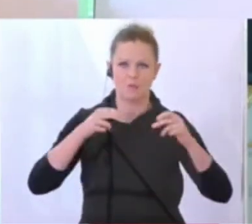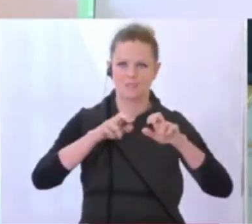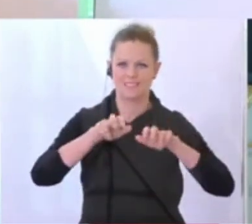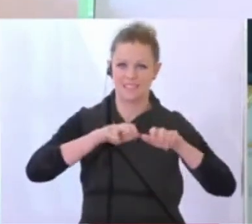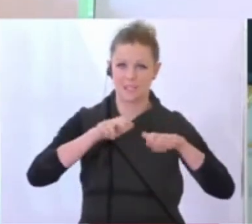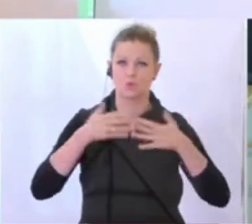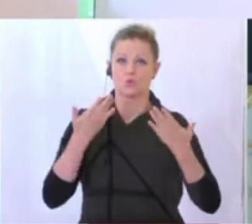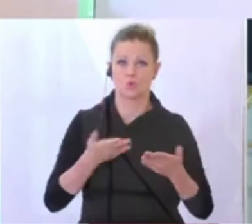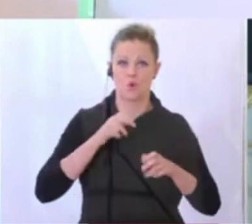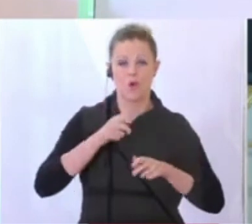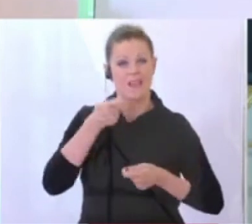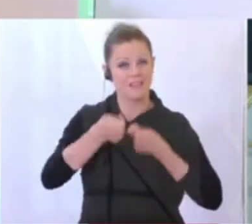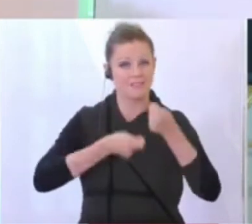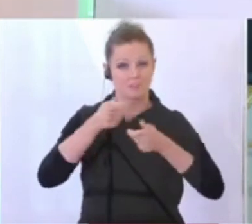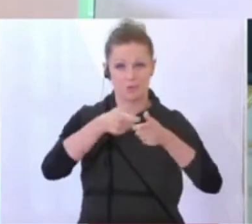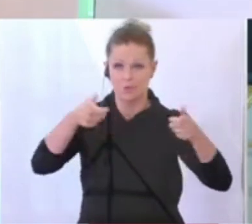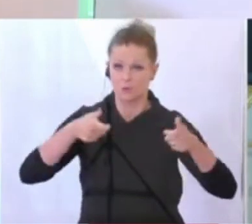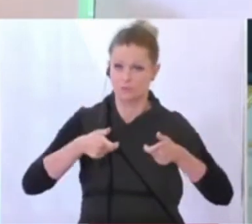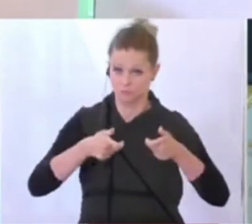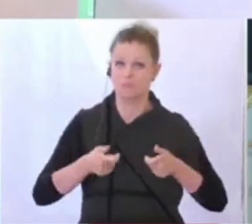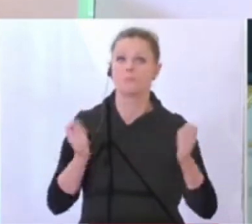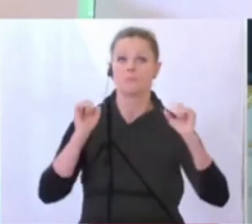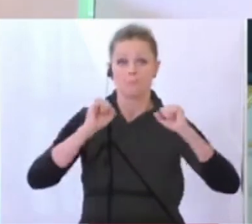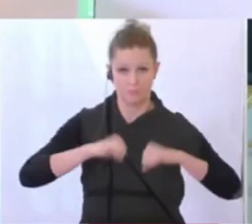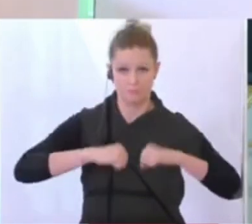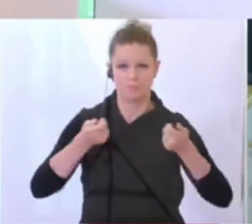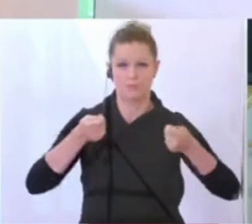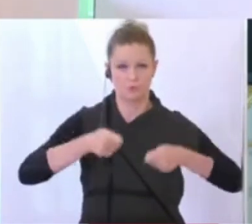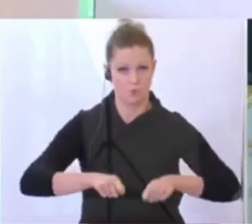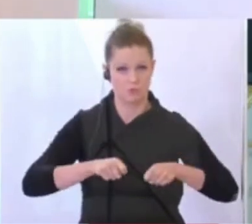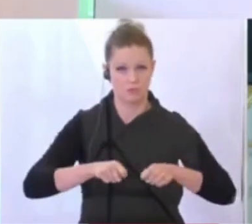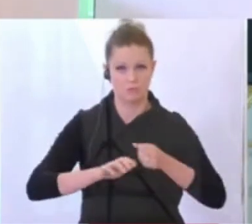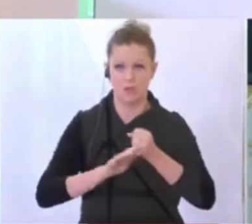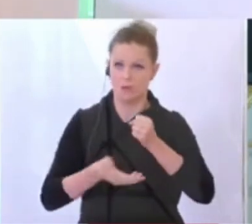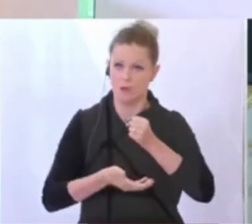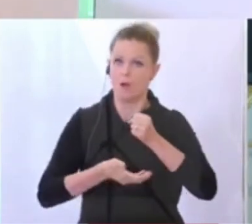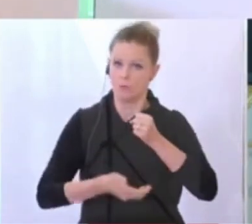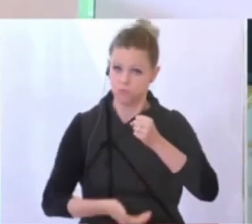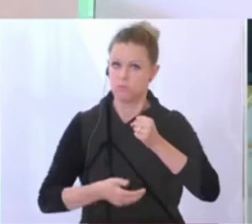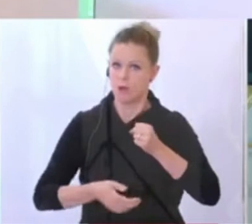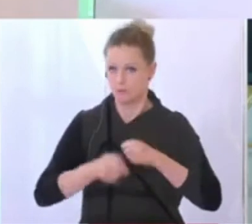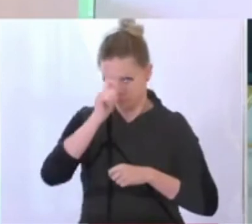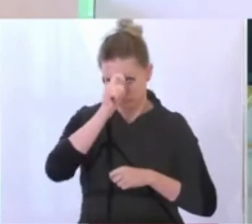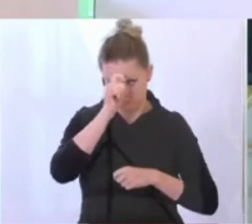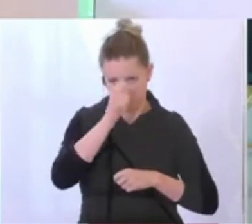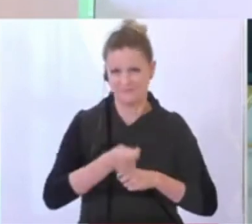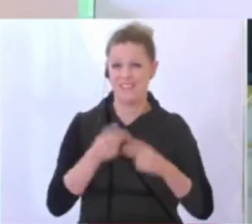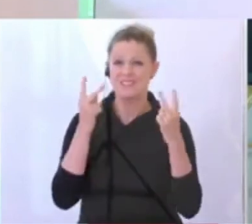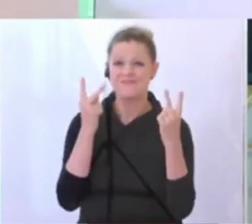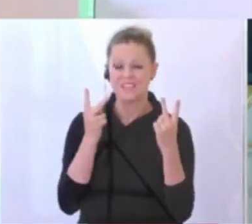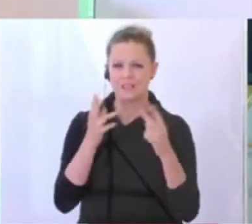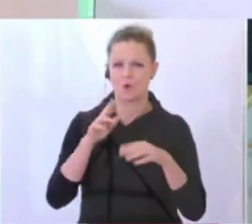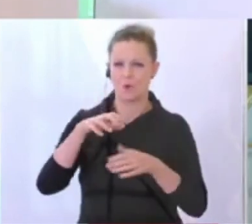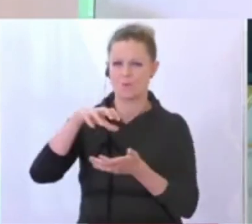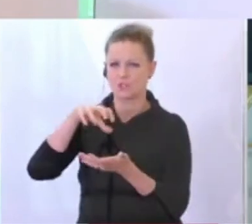ein solches Investitionspaket verabschiedet hat in einer sehr beachtlichen Größenordnung, denn das ist wichtig, weil